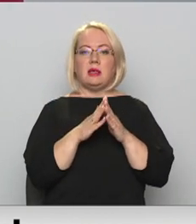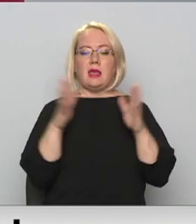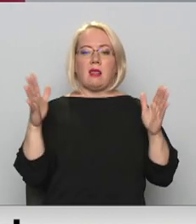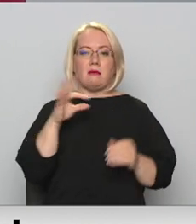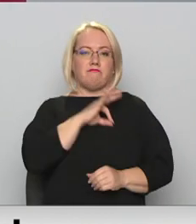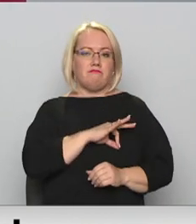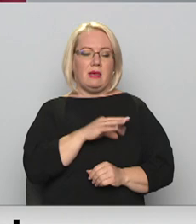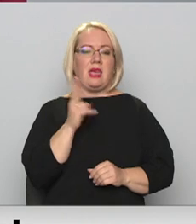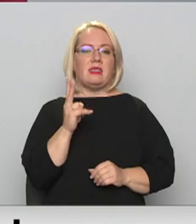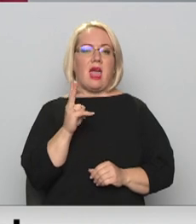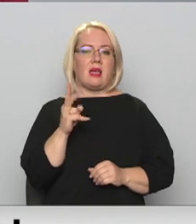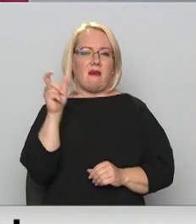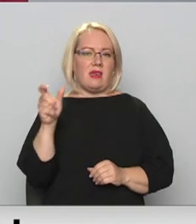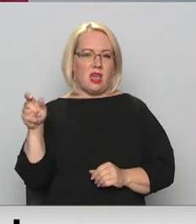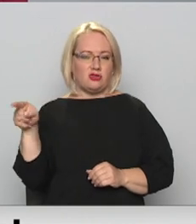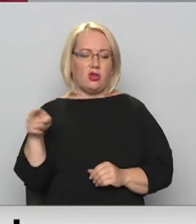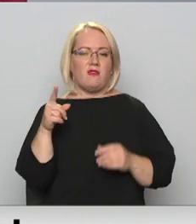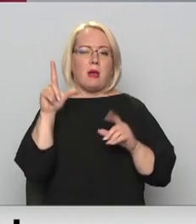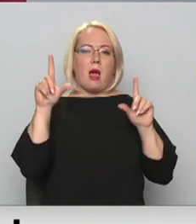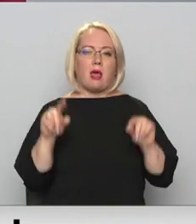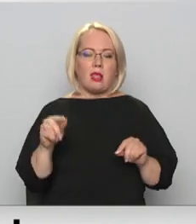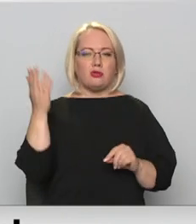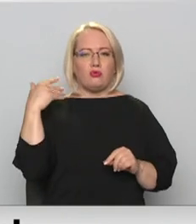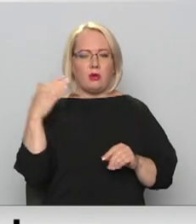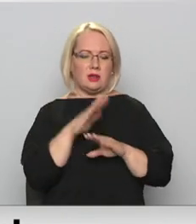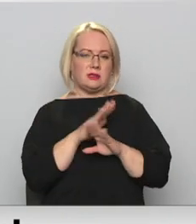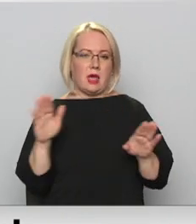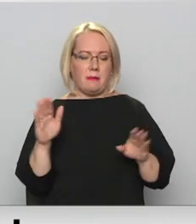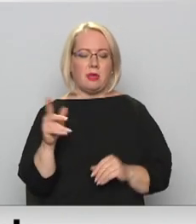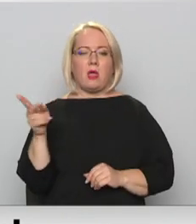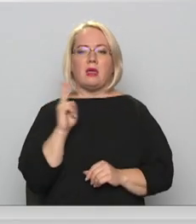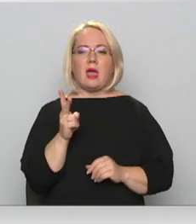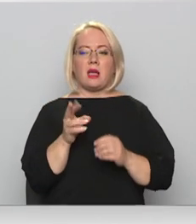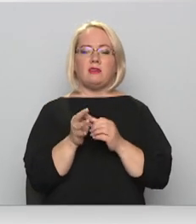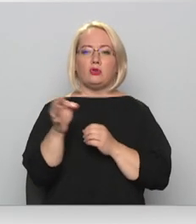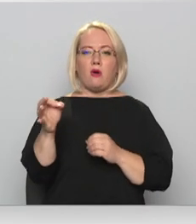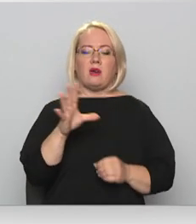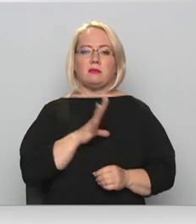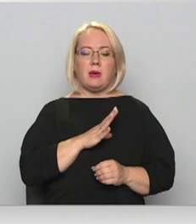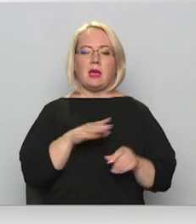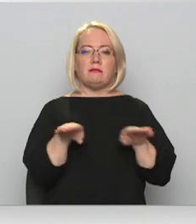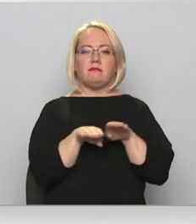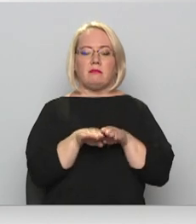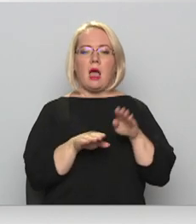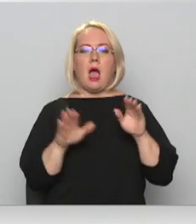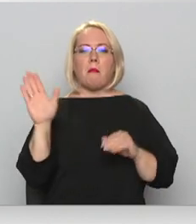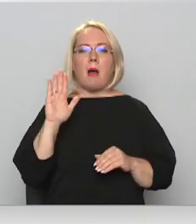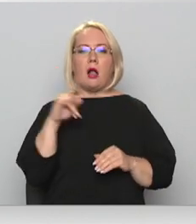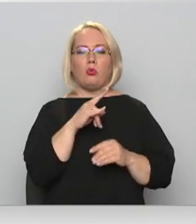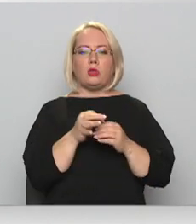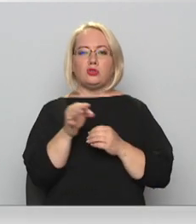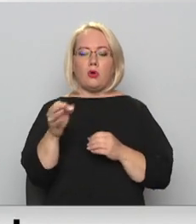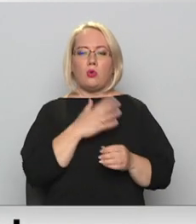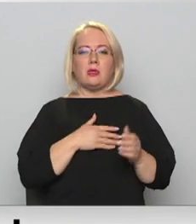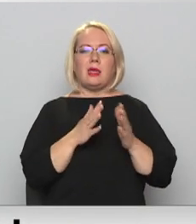Čekavieši, līdz šim tik dās no atlaižu nebija. Čekavas novads, protams, bija salīdzinot ar Baldons novadu ļoti liels, ļoti lielu